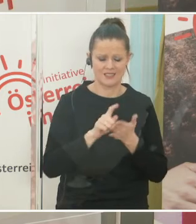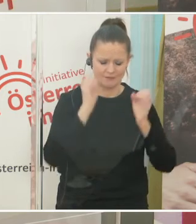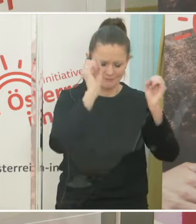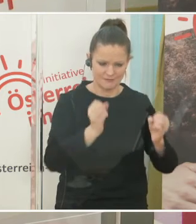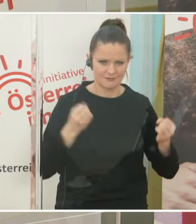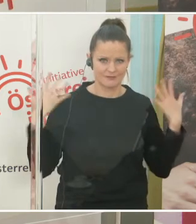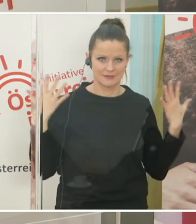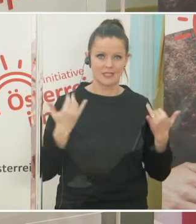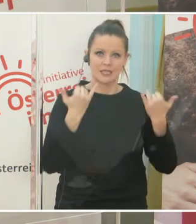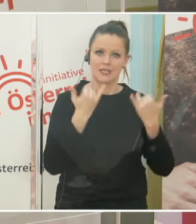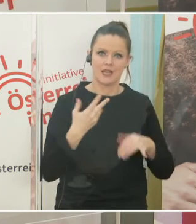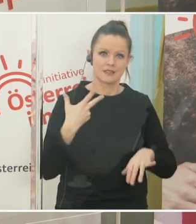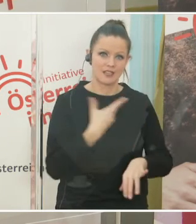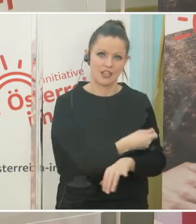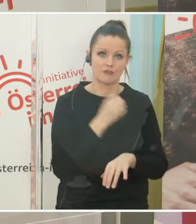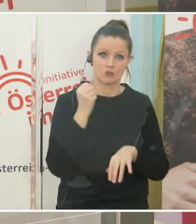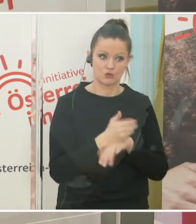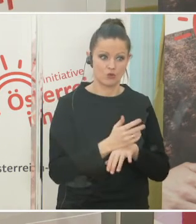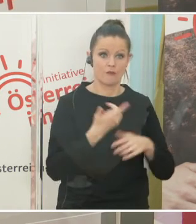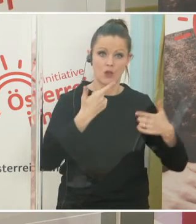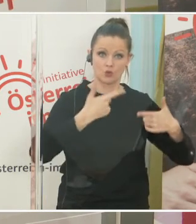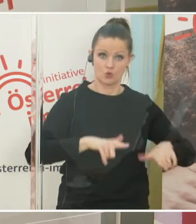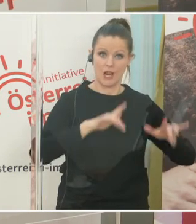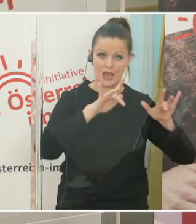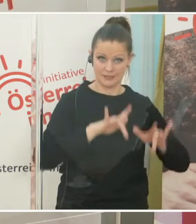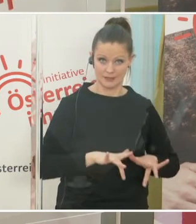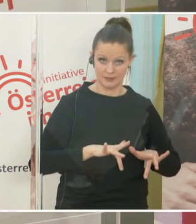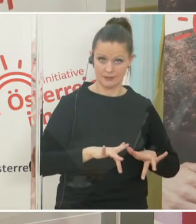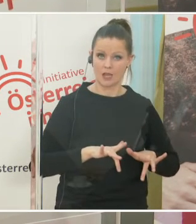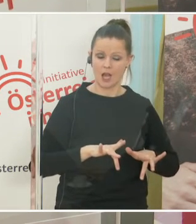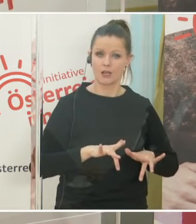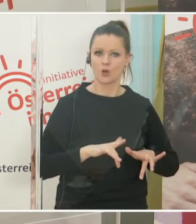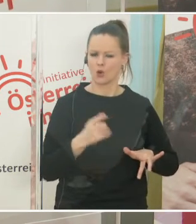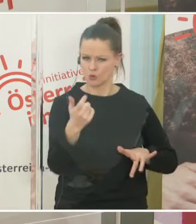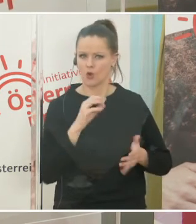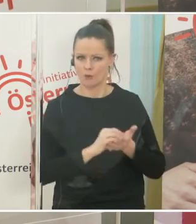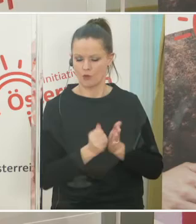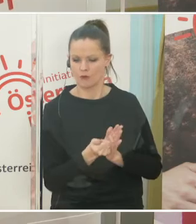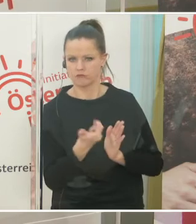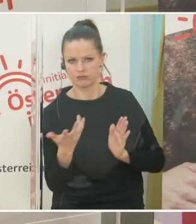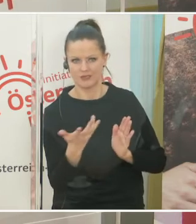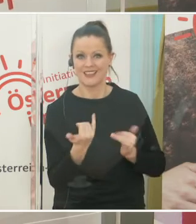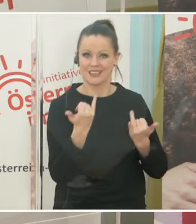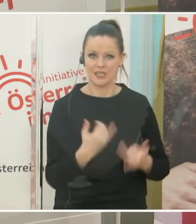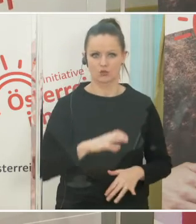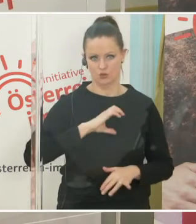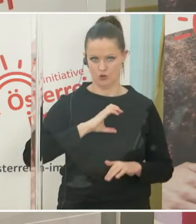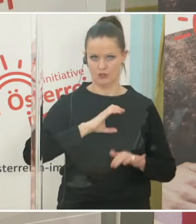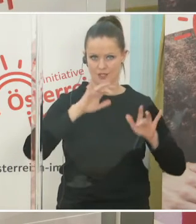zugelassenen Impfstoffen und vielen, die noch folgen werden, haben wir diese Chance und ich denke, wir müssen diese Chance